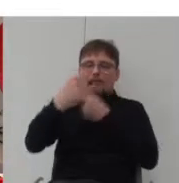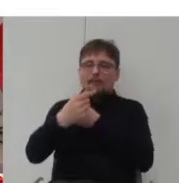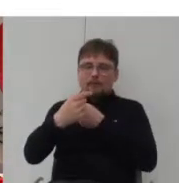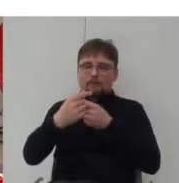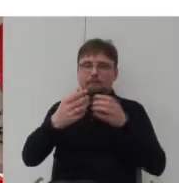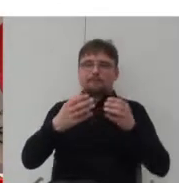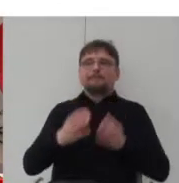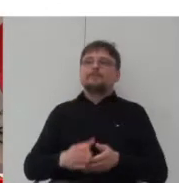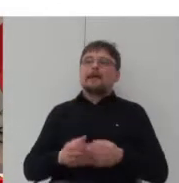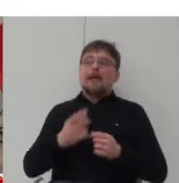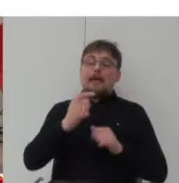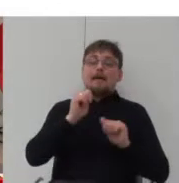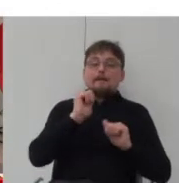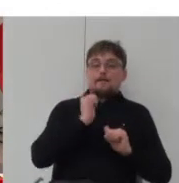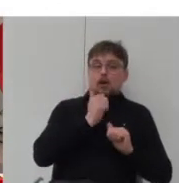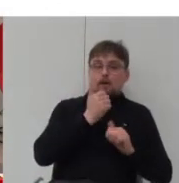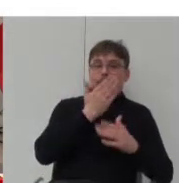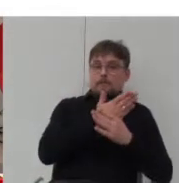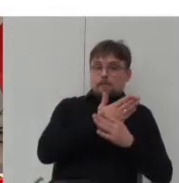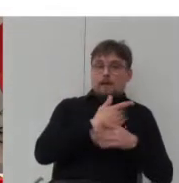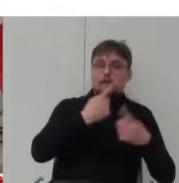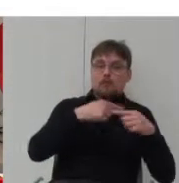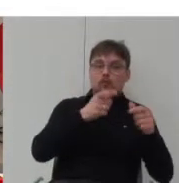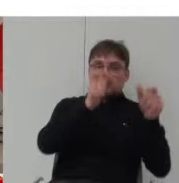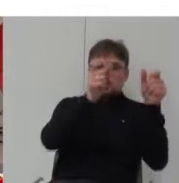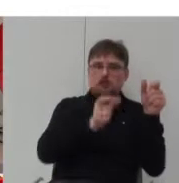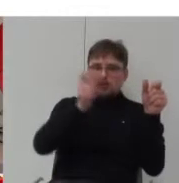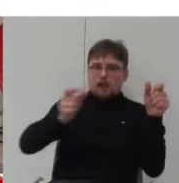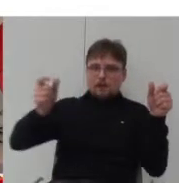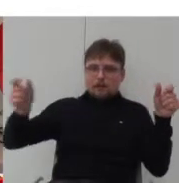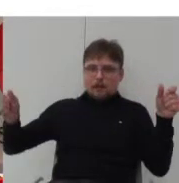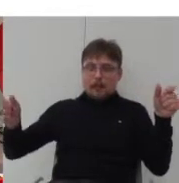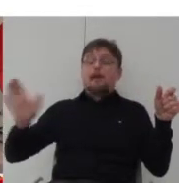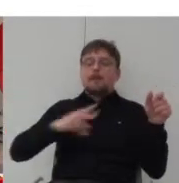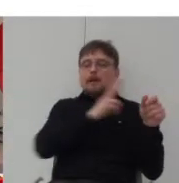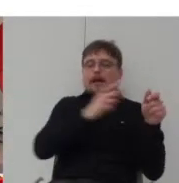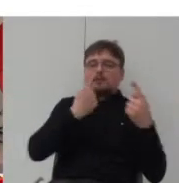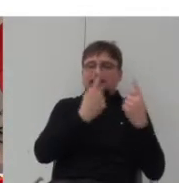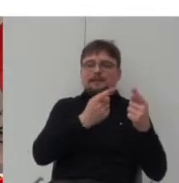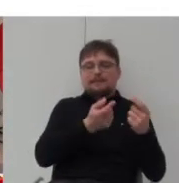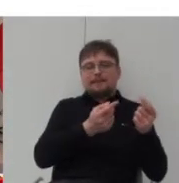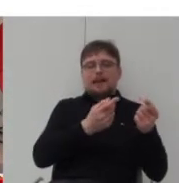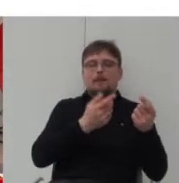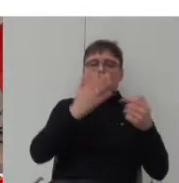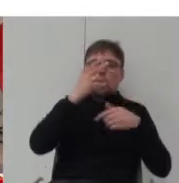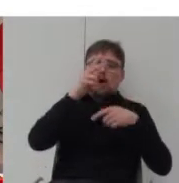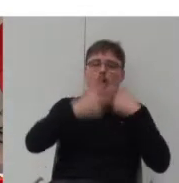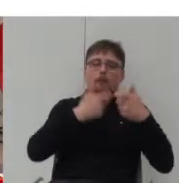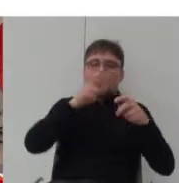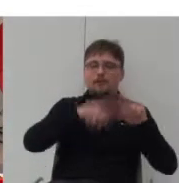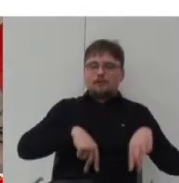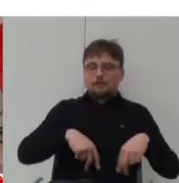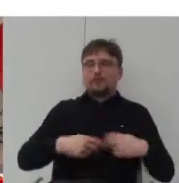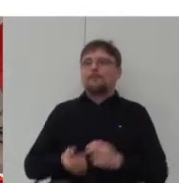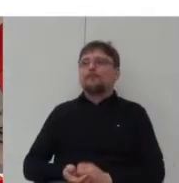wybudowany przez profesjonalną ekipę wykończenie wnętrz dowolne i często tutaj